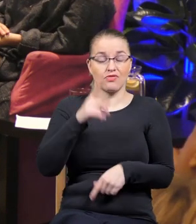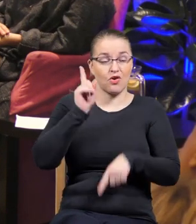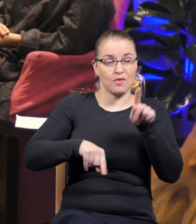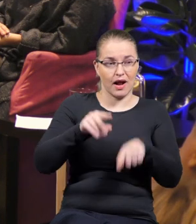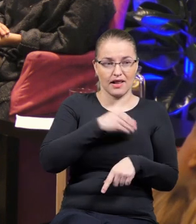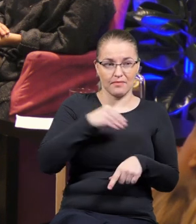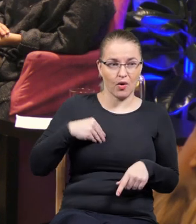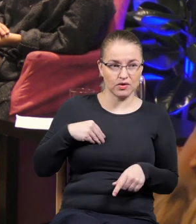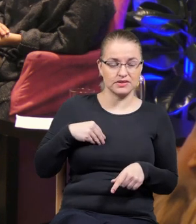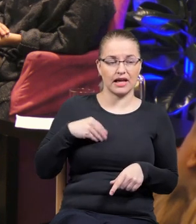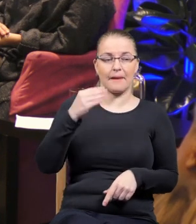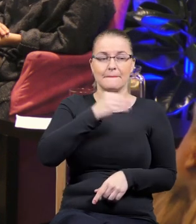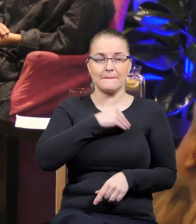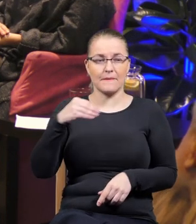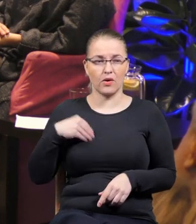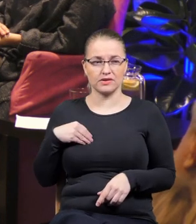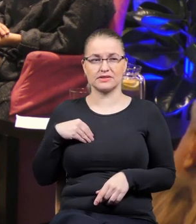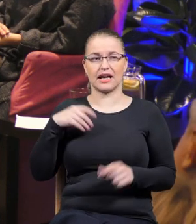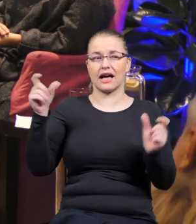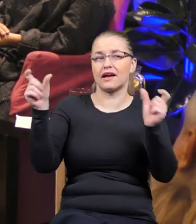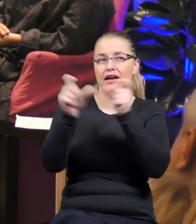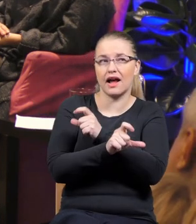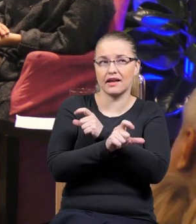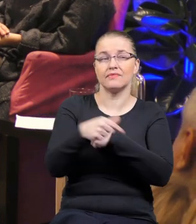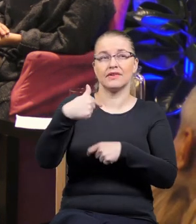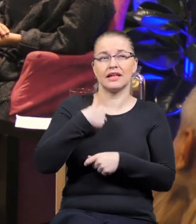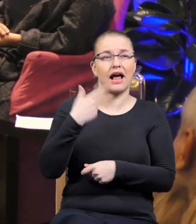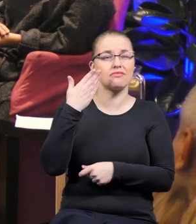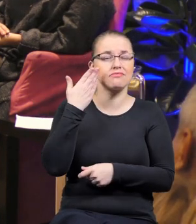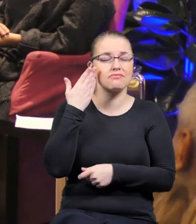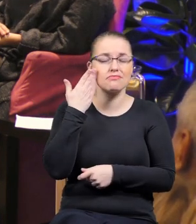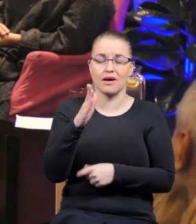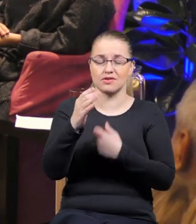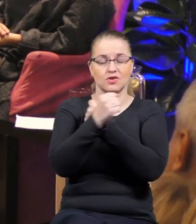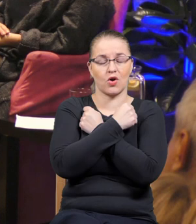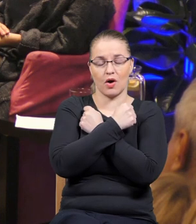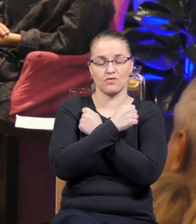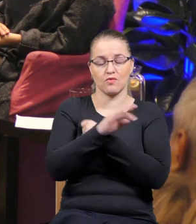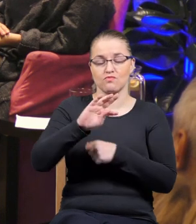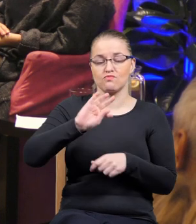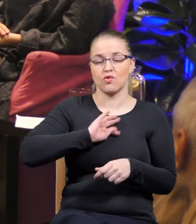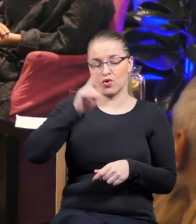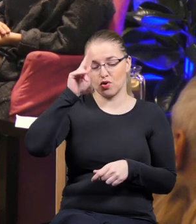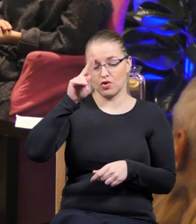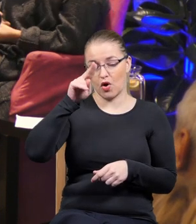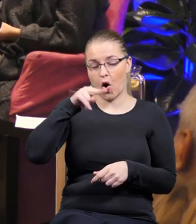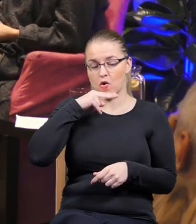Polska, Polska, ten kraj, który ja tak kocham, to jest moja druga ojczyzna.